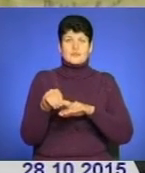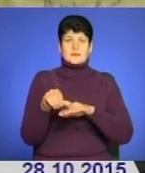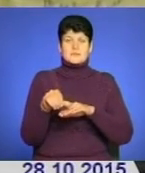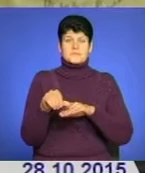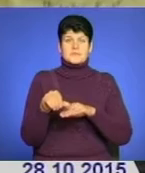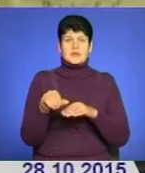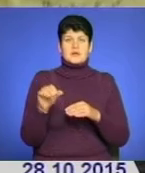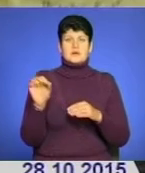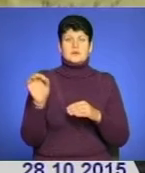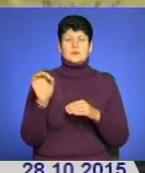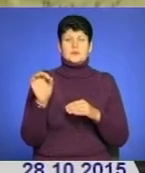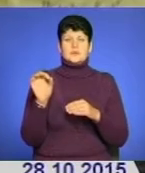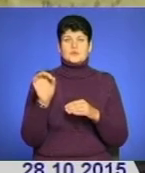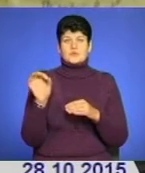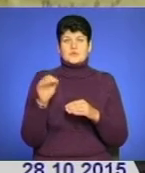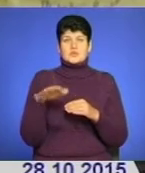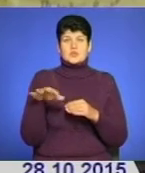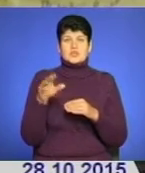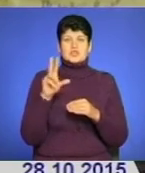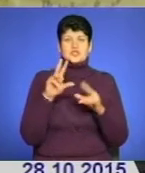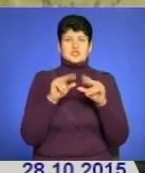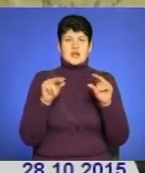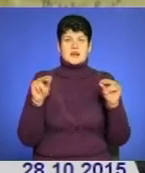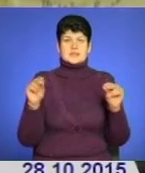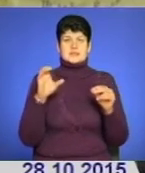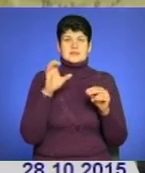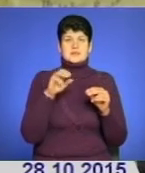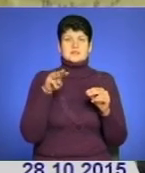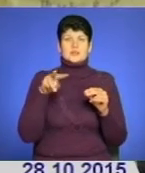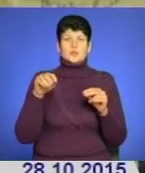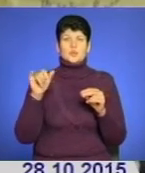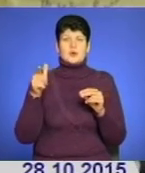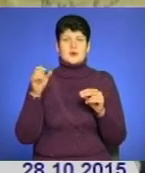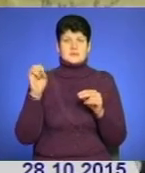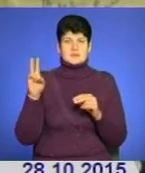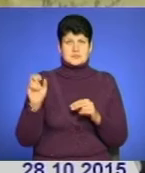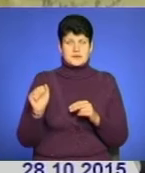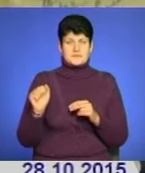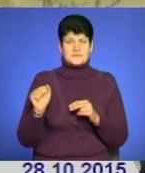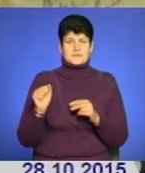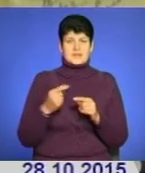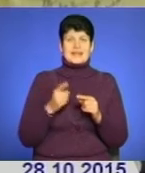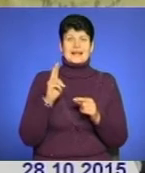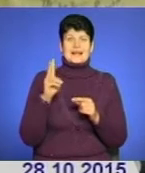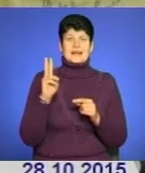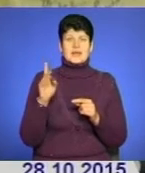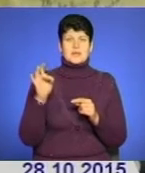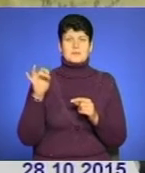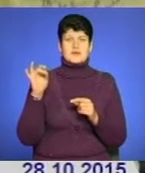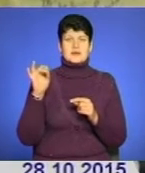нульова зона, це Щастя, це Станиця Луганська, це Кримське,